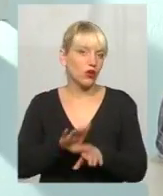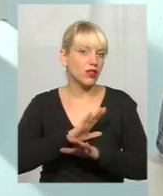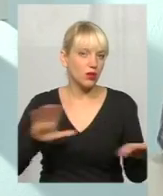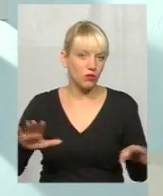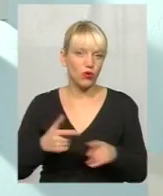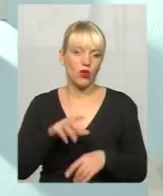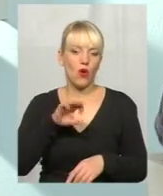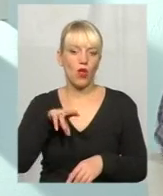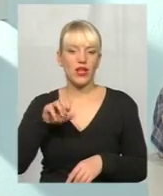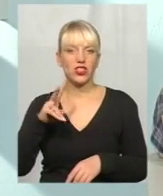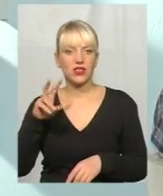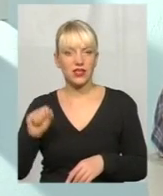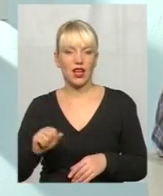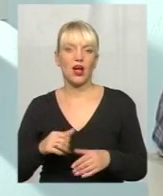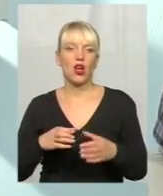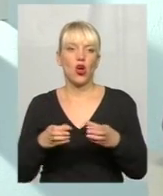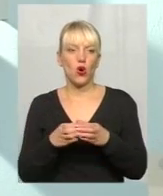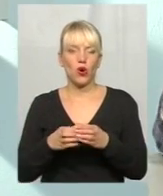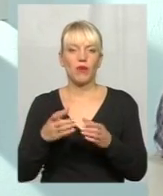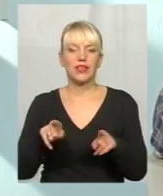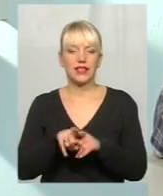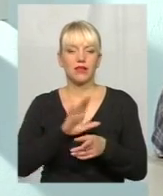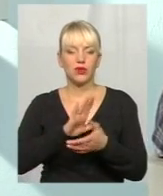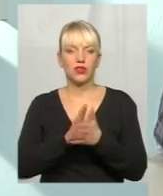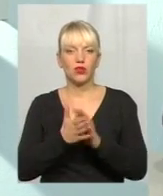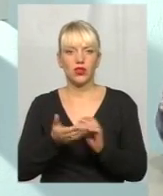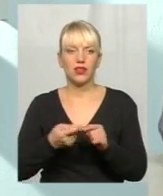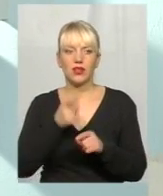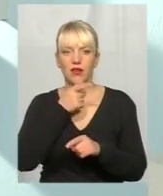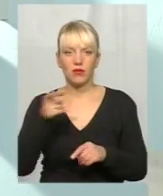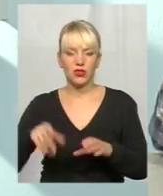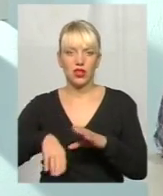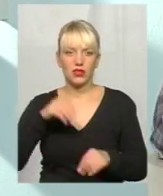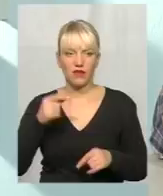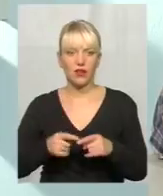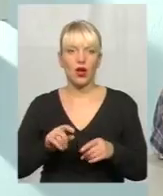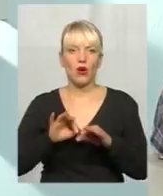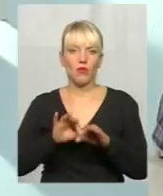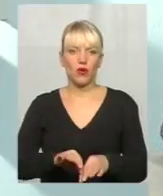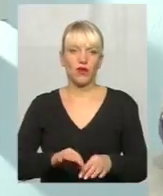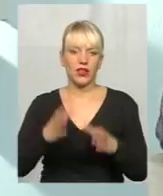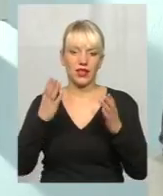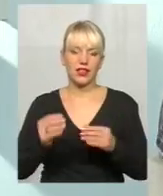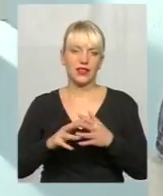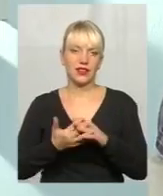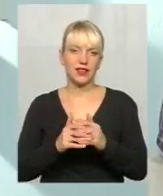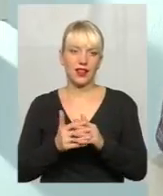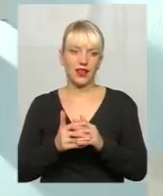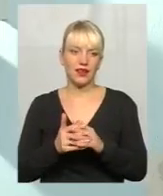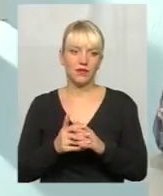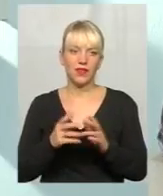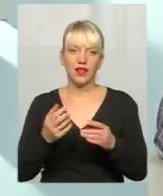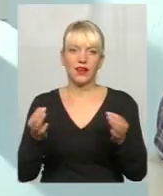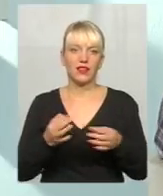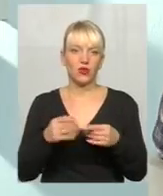мали таку ситуацію, щоб за час виборів в чотирьох села провели Дні села, так? День села. Тобто, ніколи